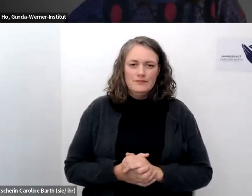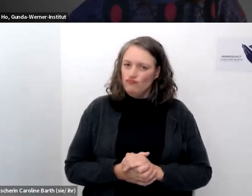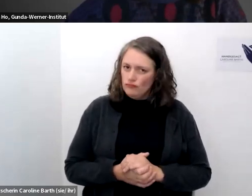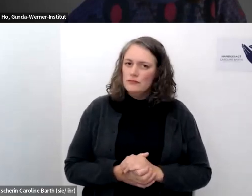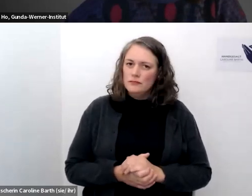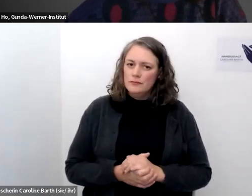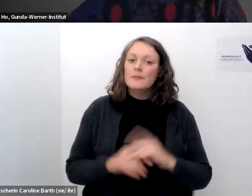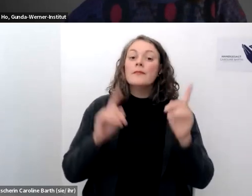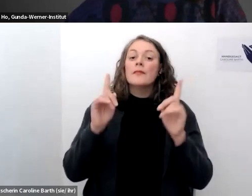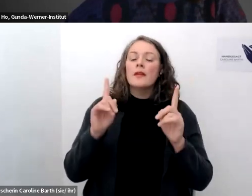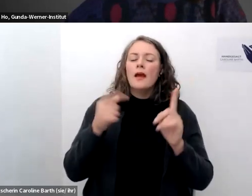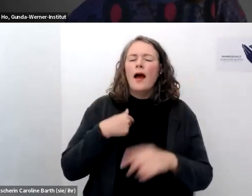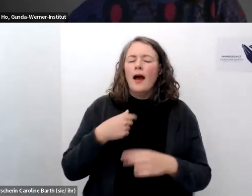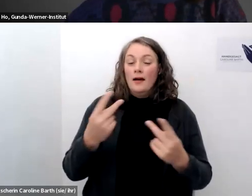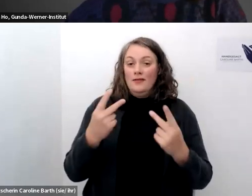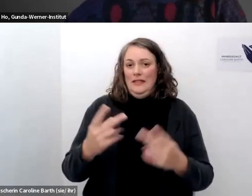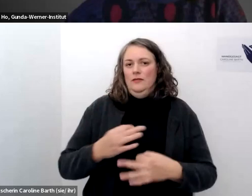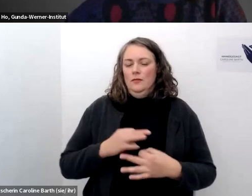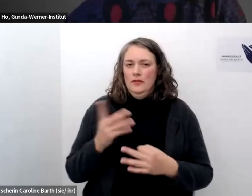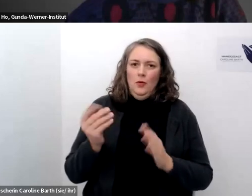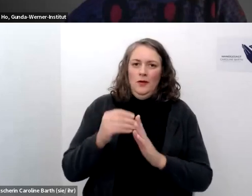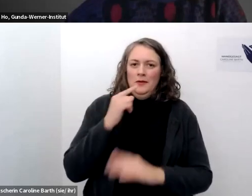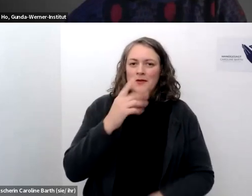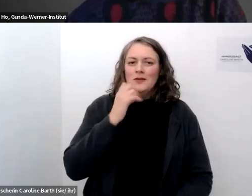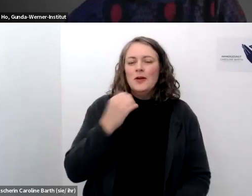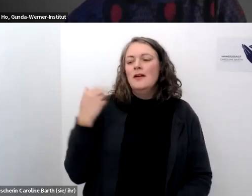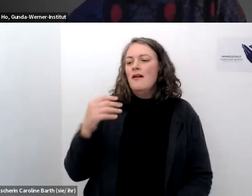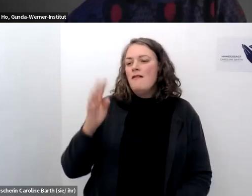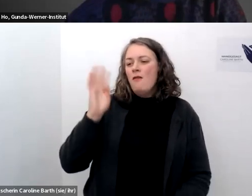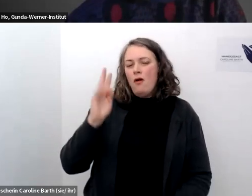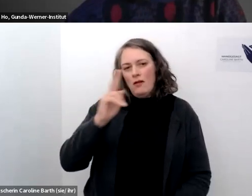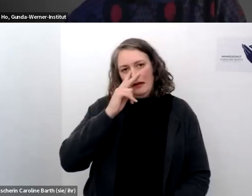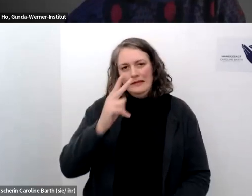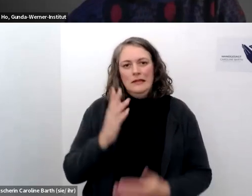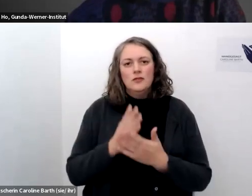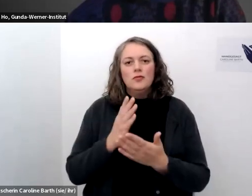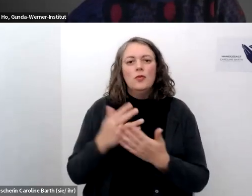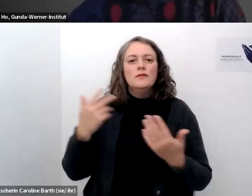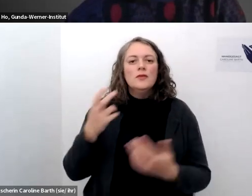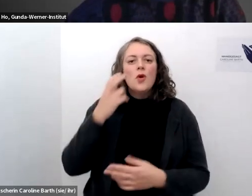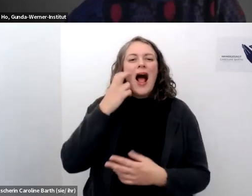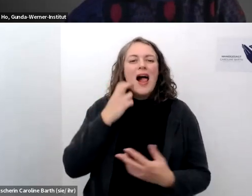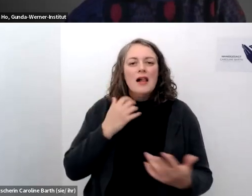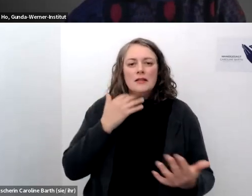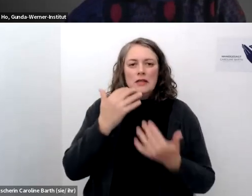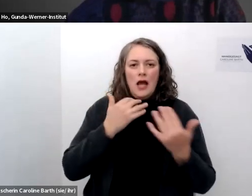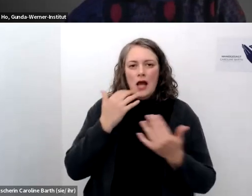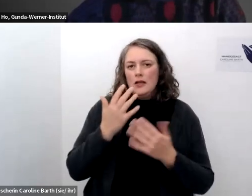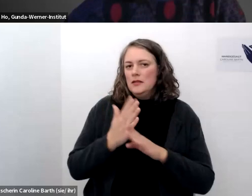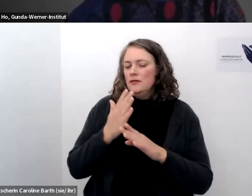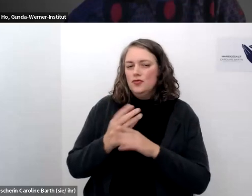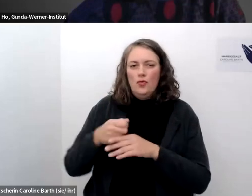genau und was mir noch wichtig ist zu sagen also wir haben ja in dem vortrag auch gesehen das sind ja zum teil sehr alte narrative die fest verankert sind und